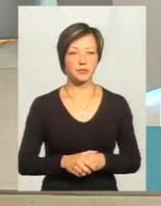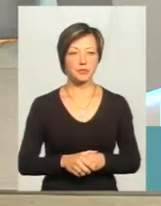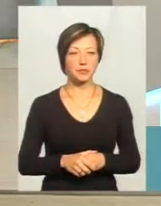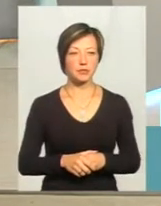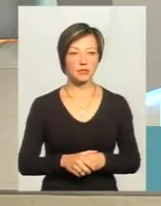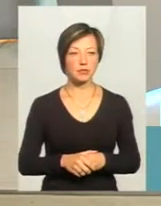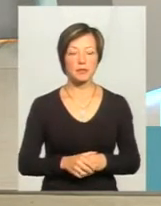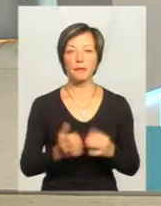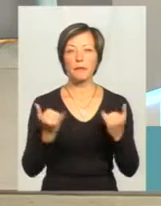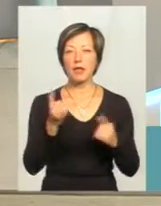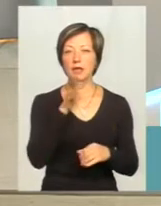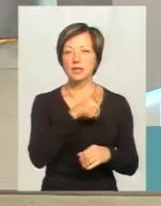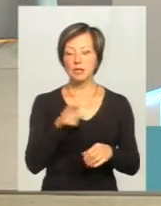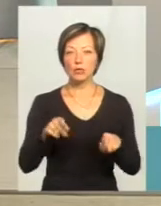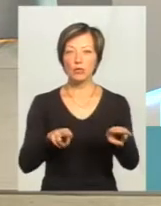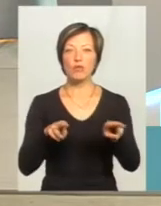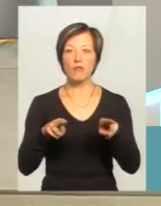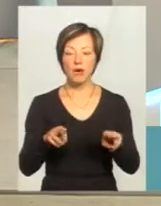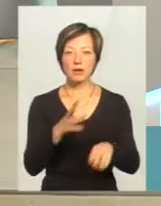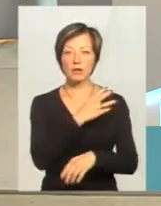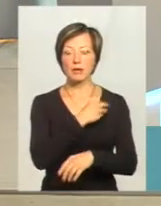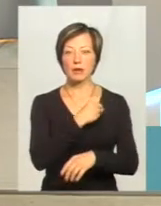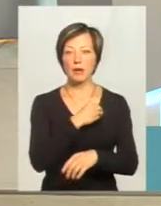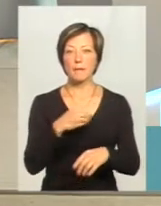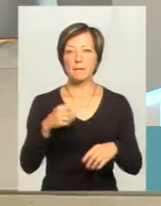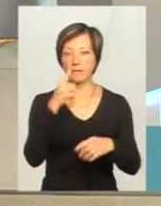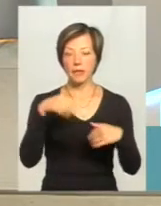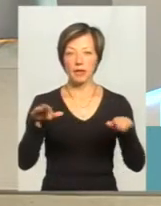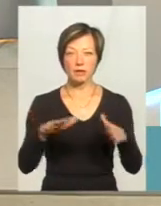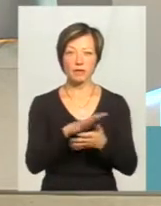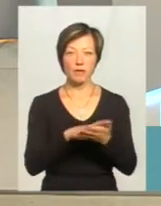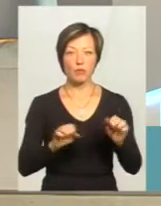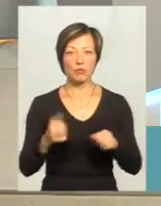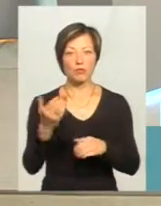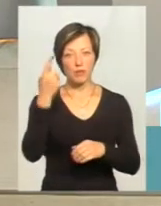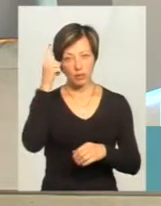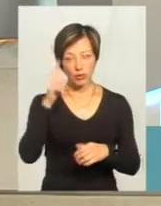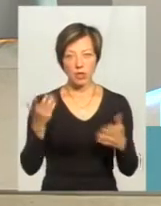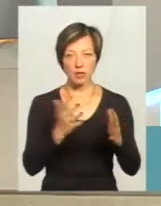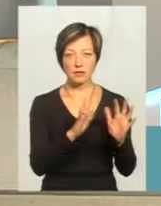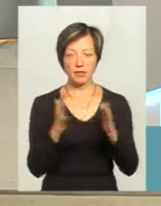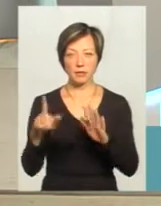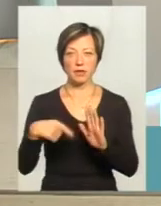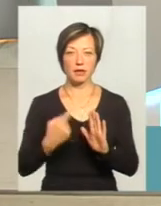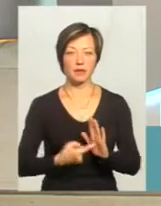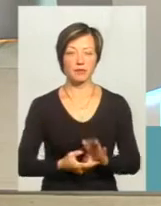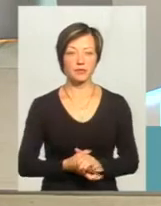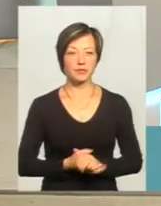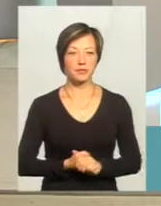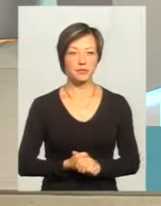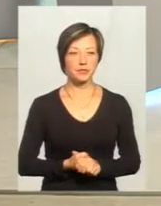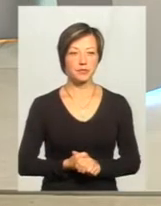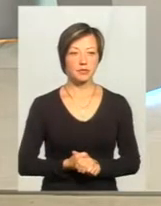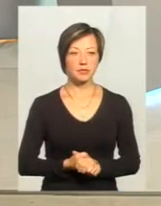Але наразі сезон полювання на пернату дичину триває. Можливо, пані Олено, вам відомі ще якісь випадки подібні?